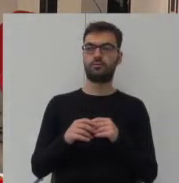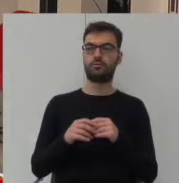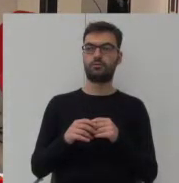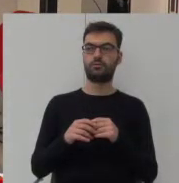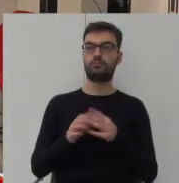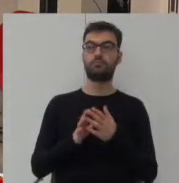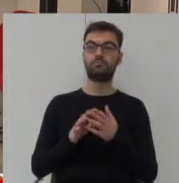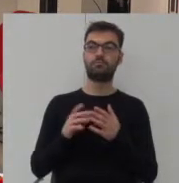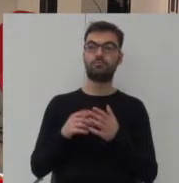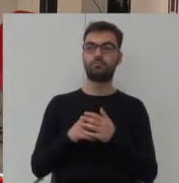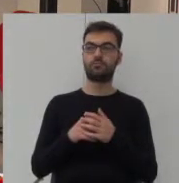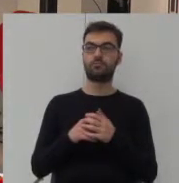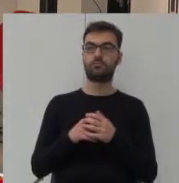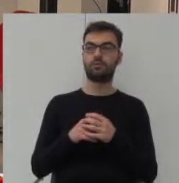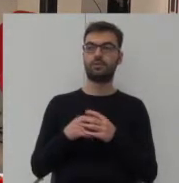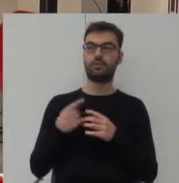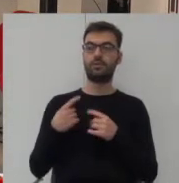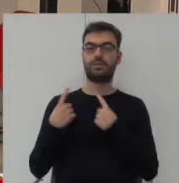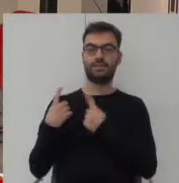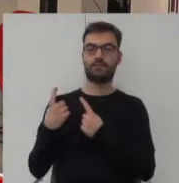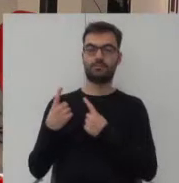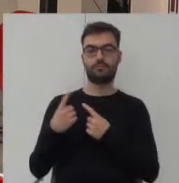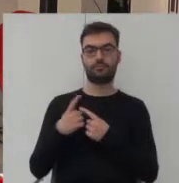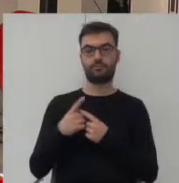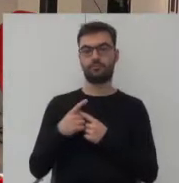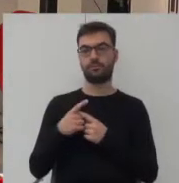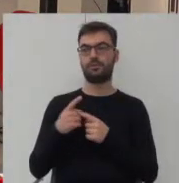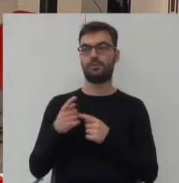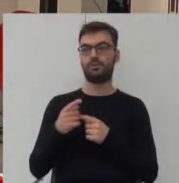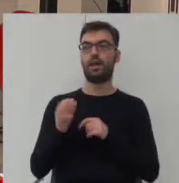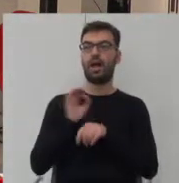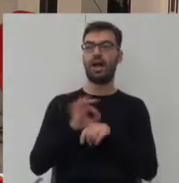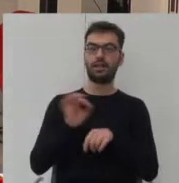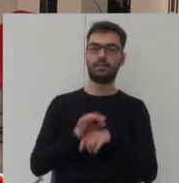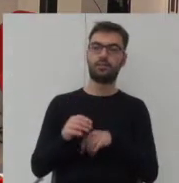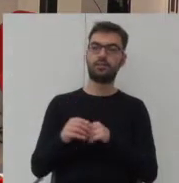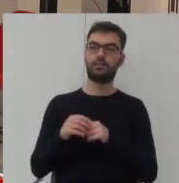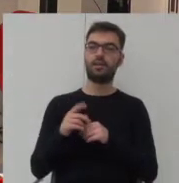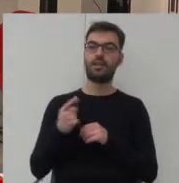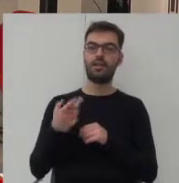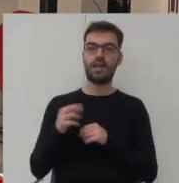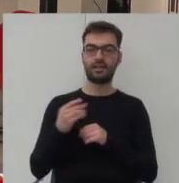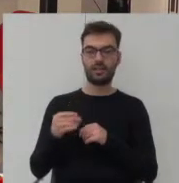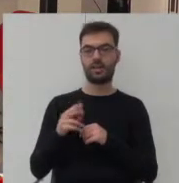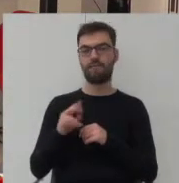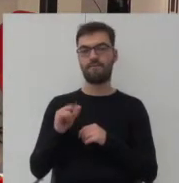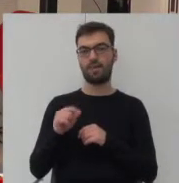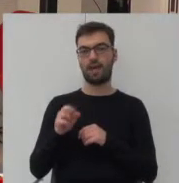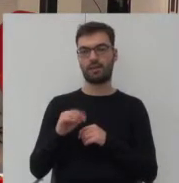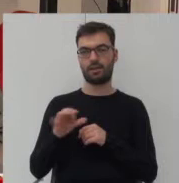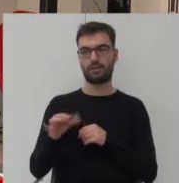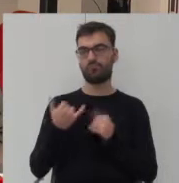że na przykład był to sam architekt, Dina Diner, VL Artists, czyli jakby bardzo różni, przeróżni